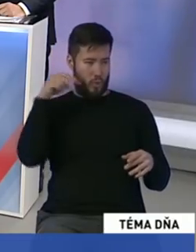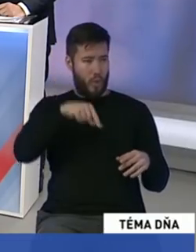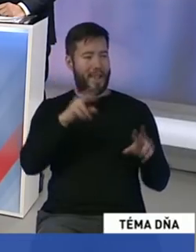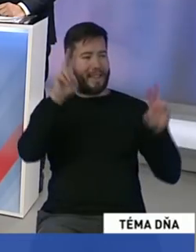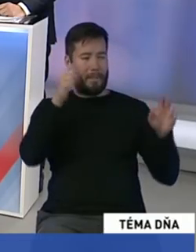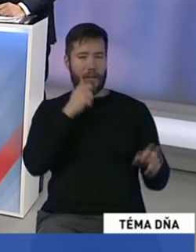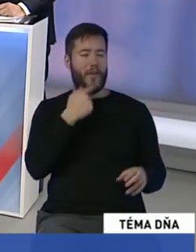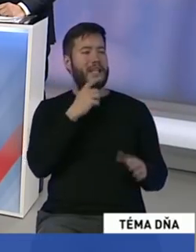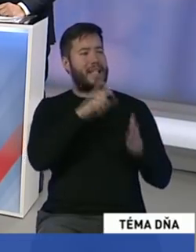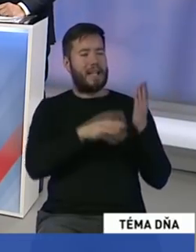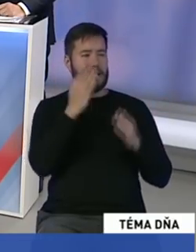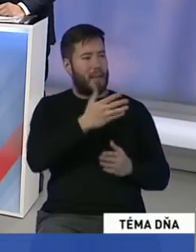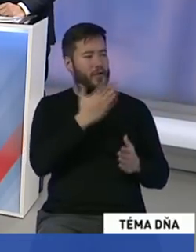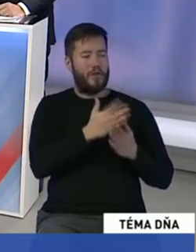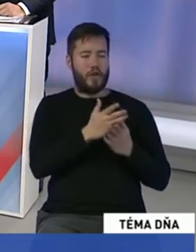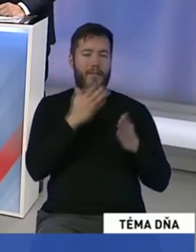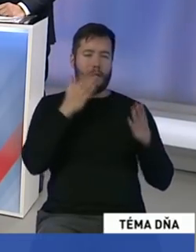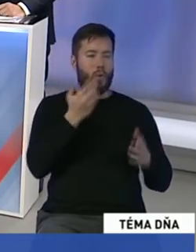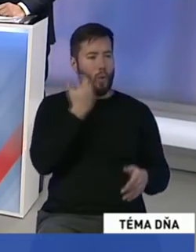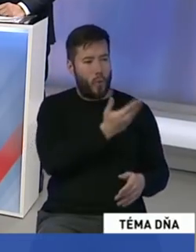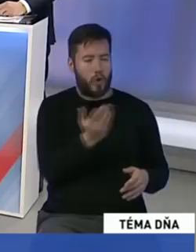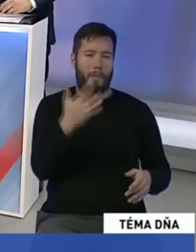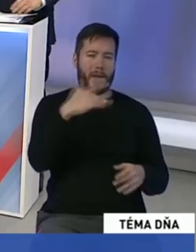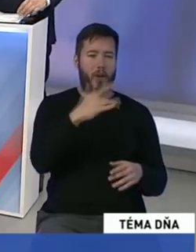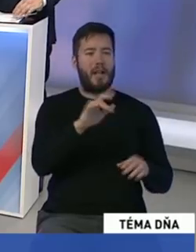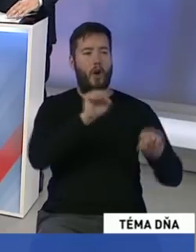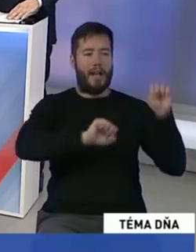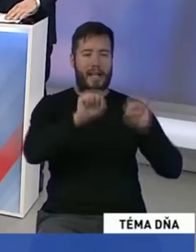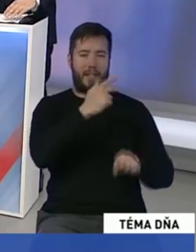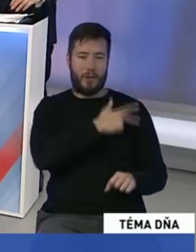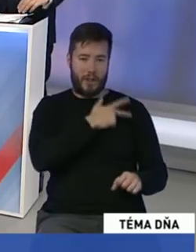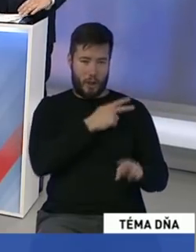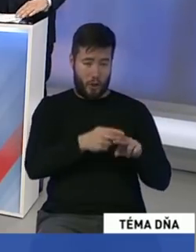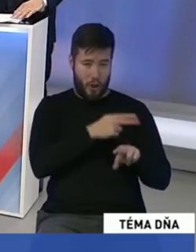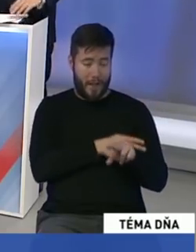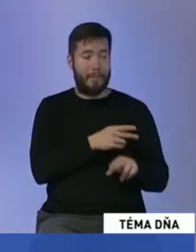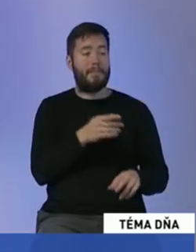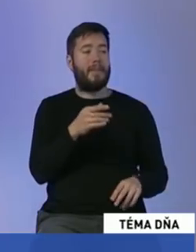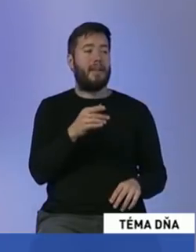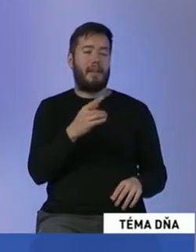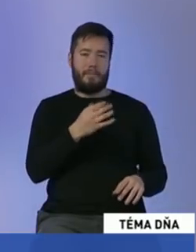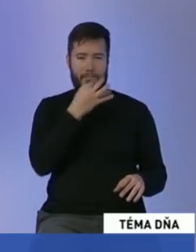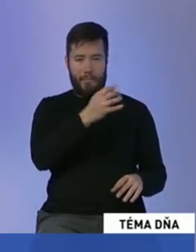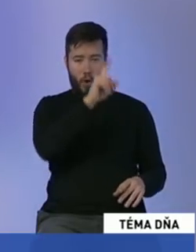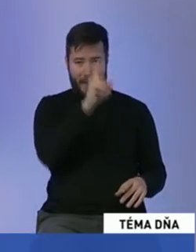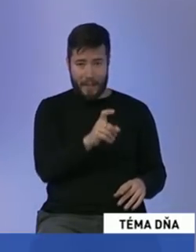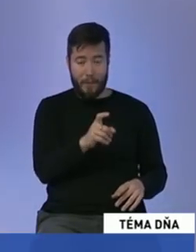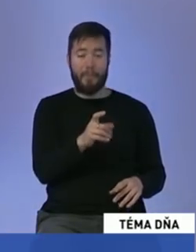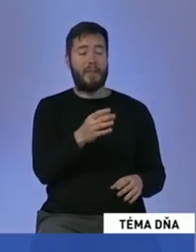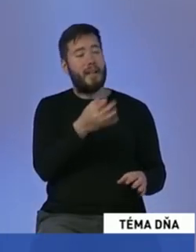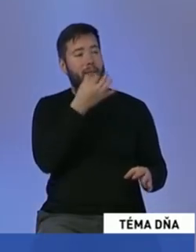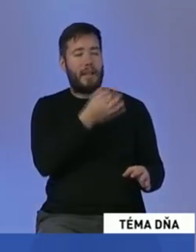prinášať sociálne opatrenia a naďalej chrániť sociálny štát. A na otázku, ako by ste vy teda chceli prispieť,